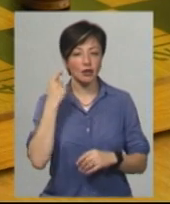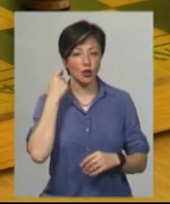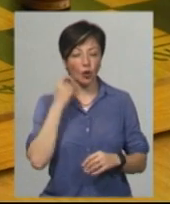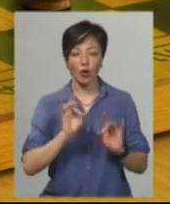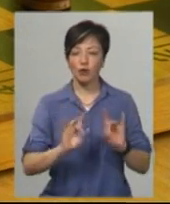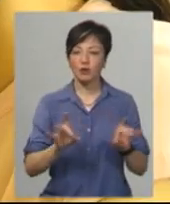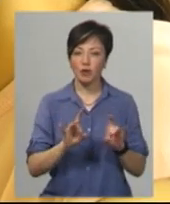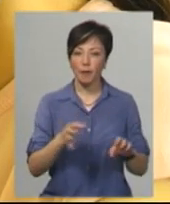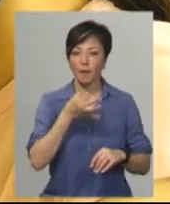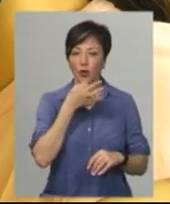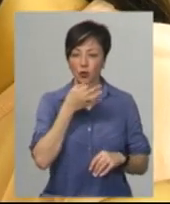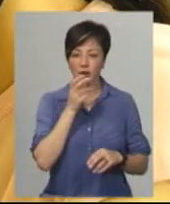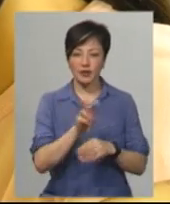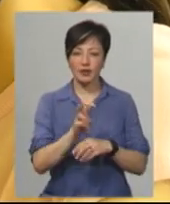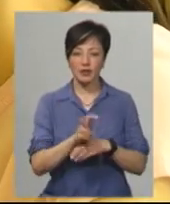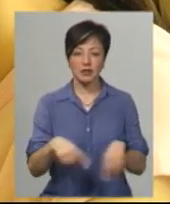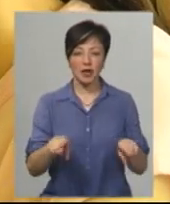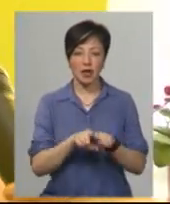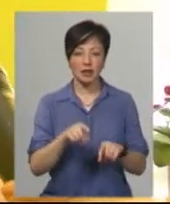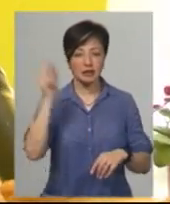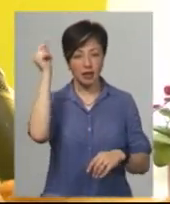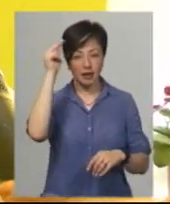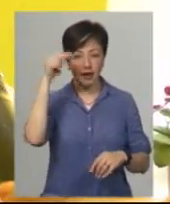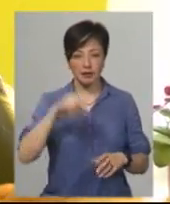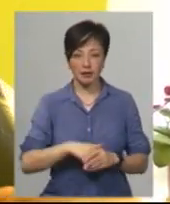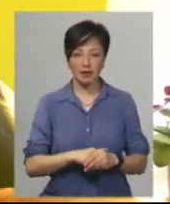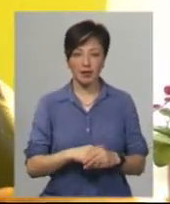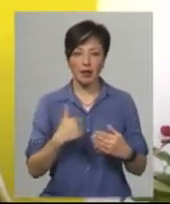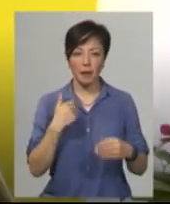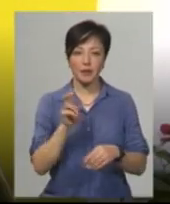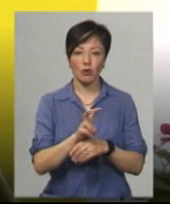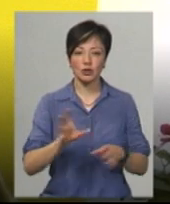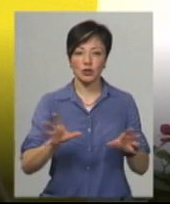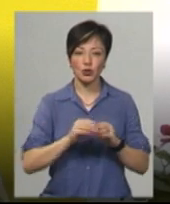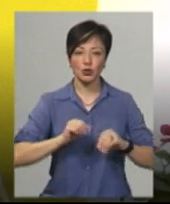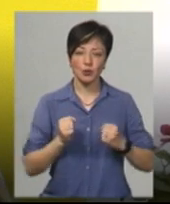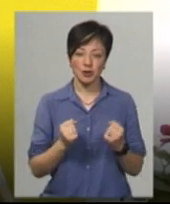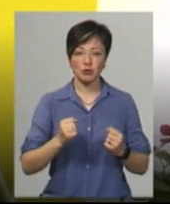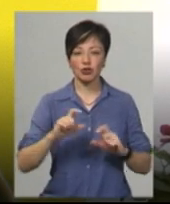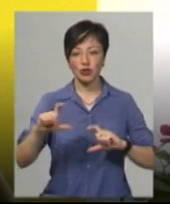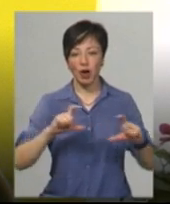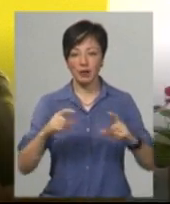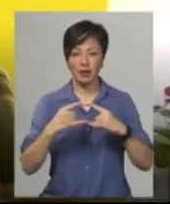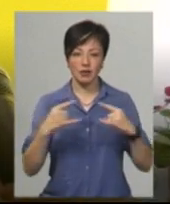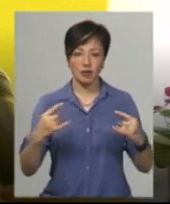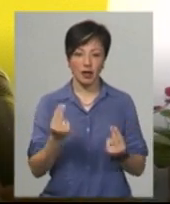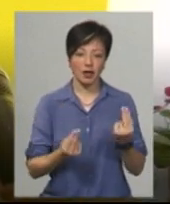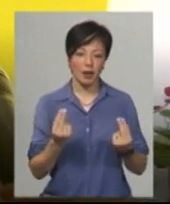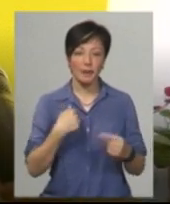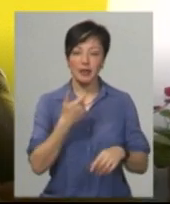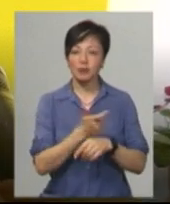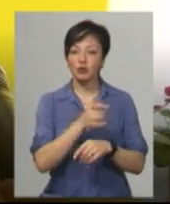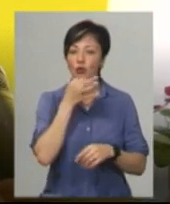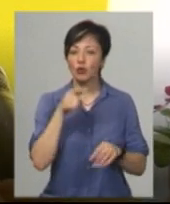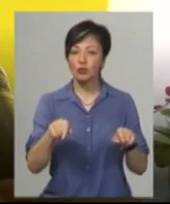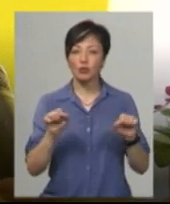Дівчина розповіла, їй подобається відвідувати такі заняття. Я приходжу з друзями, граю в шахмати та настільні ігри. Найбільше подобається